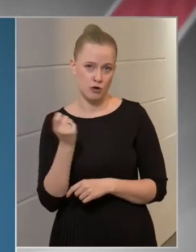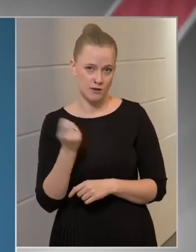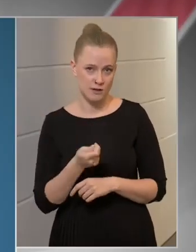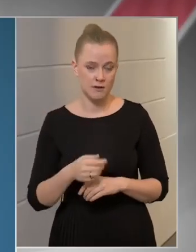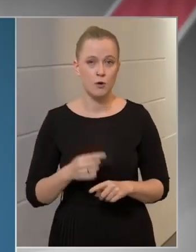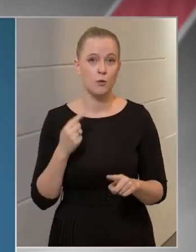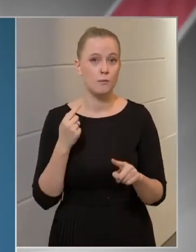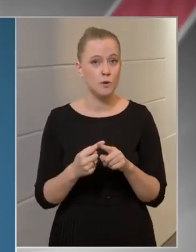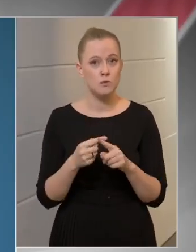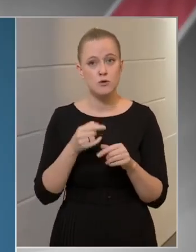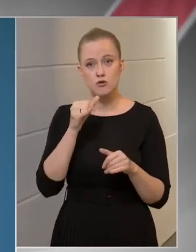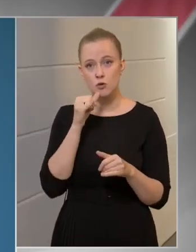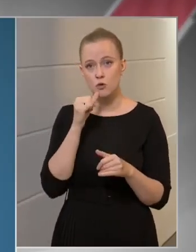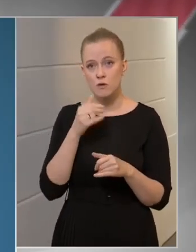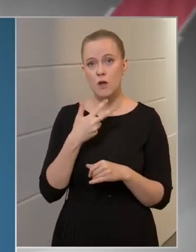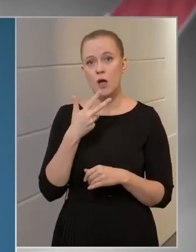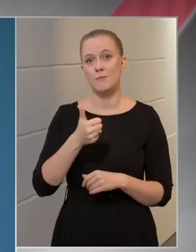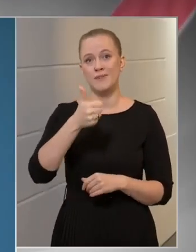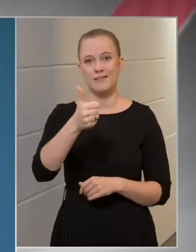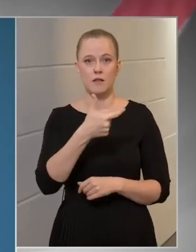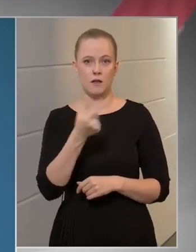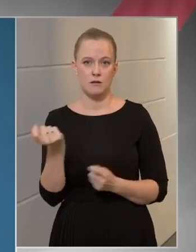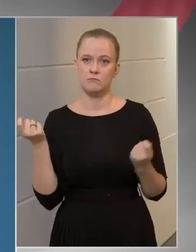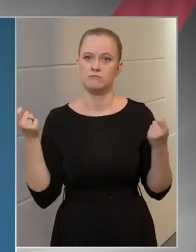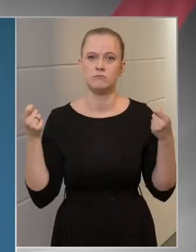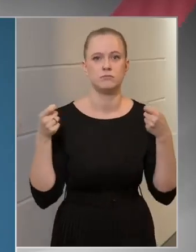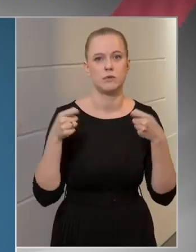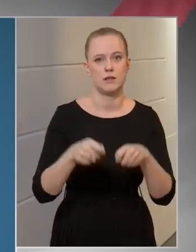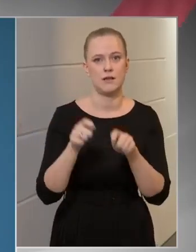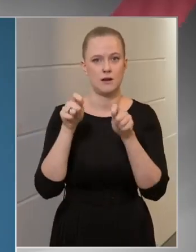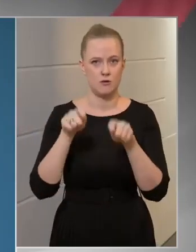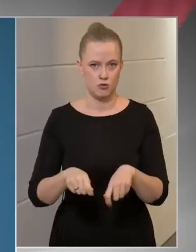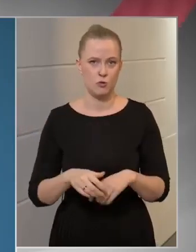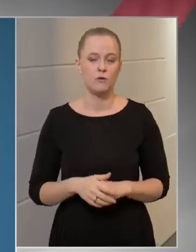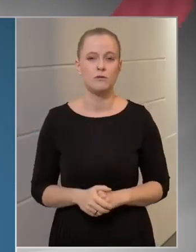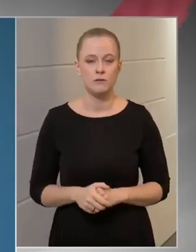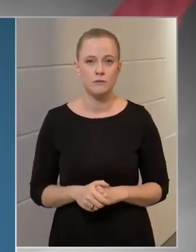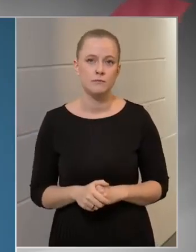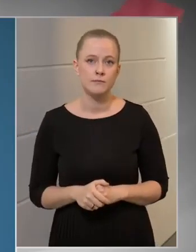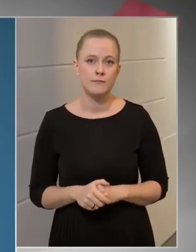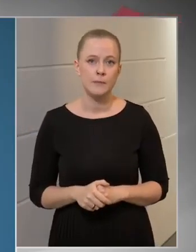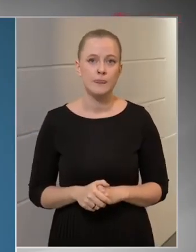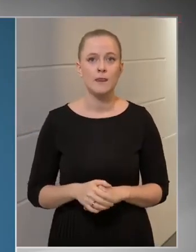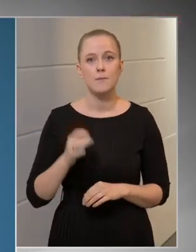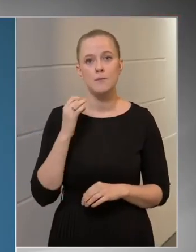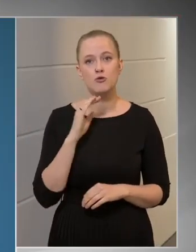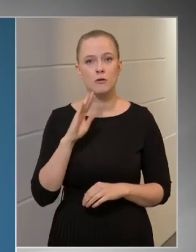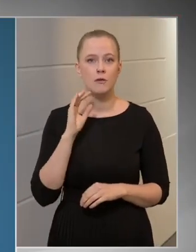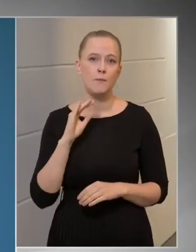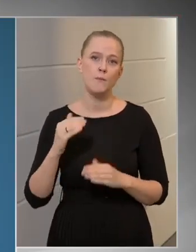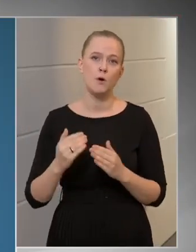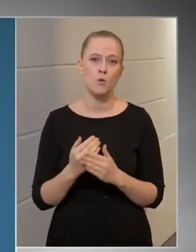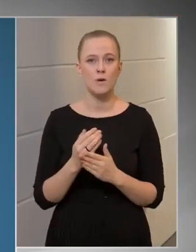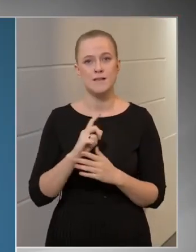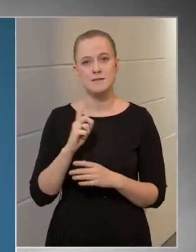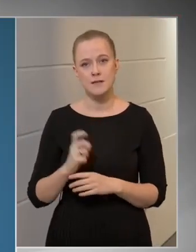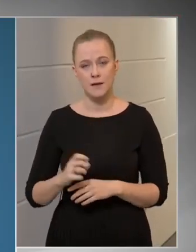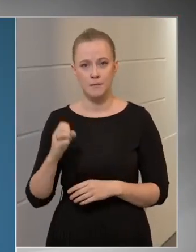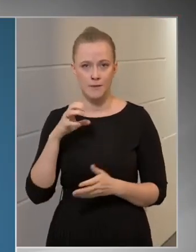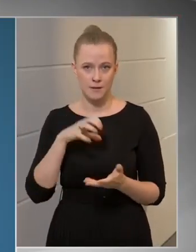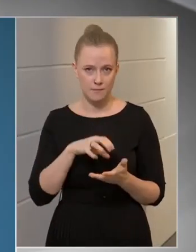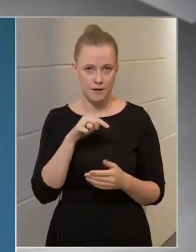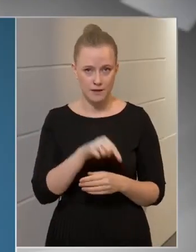illetve a söröző 31 napos bezárásáról hoztak döntést. A Borsod-Abaúgy-Zemplén megyei keleméren